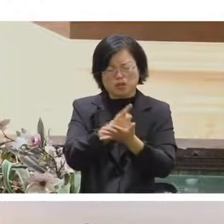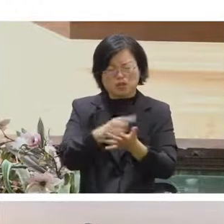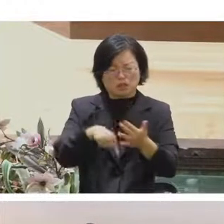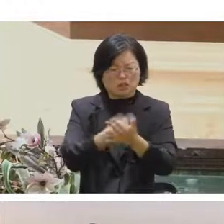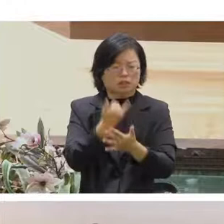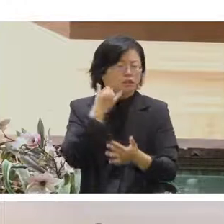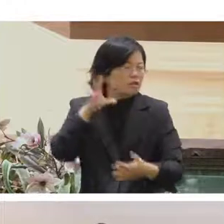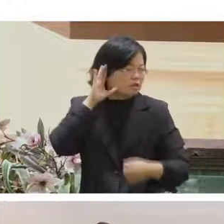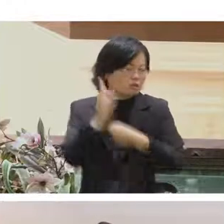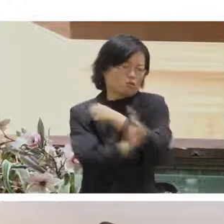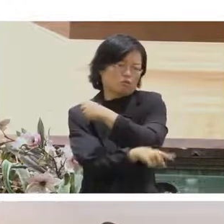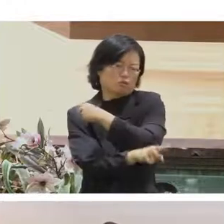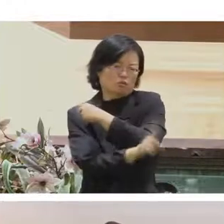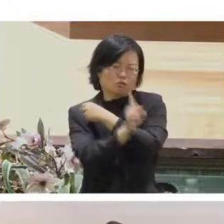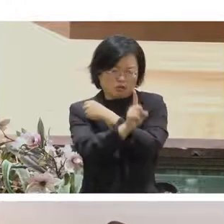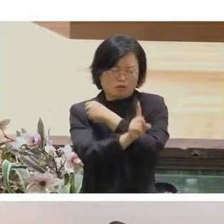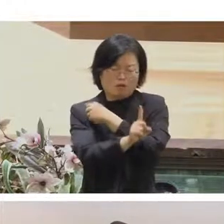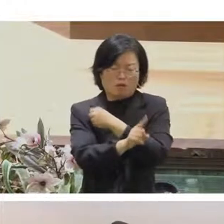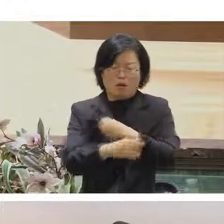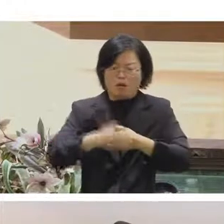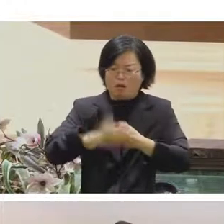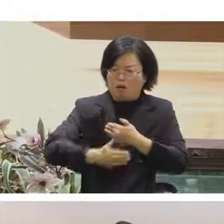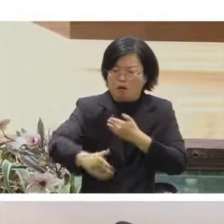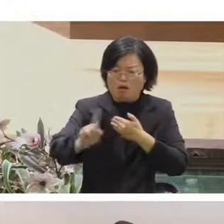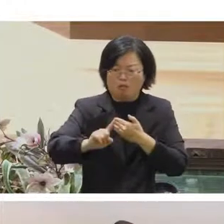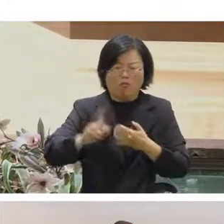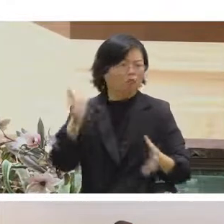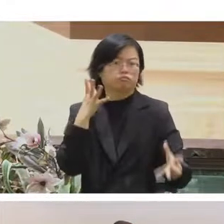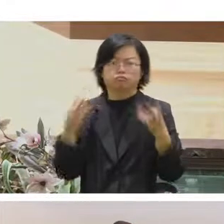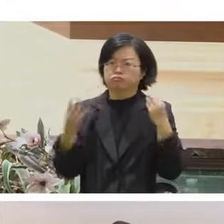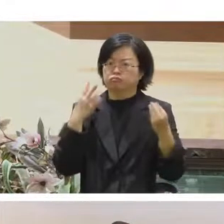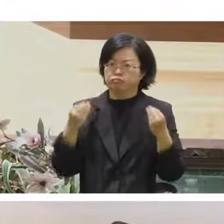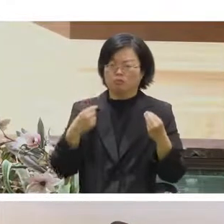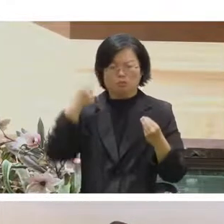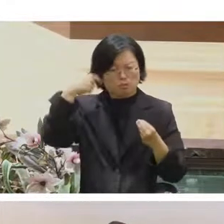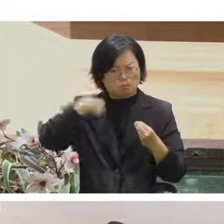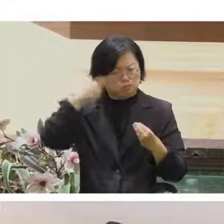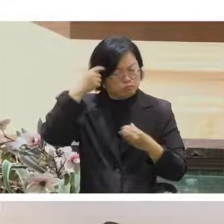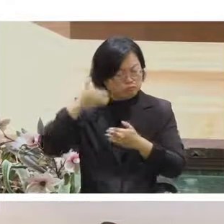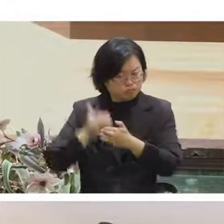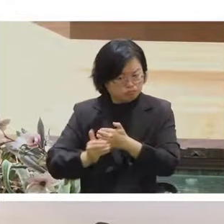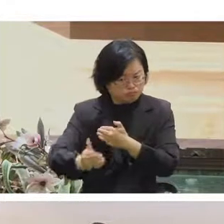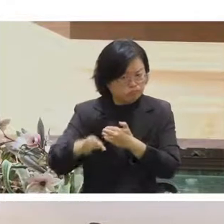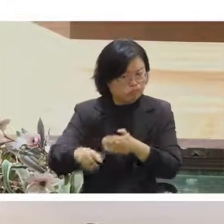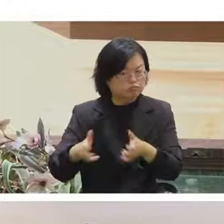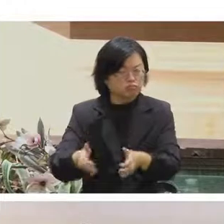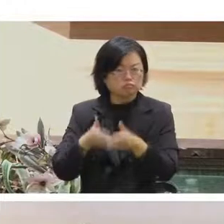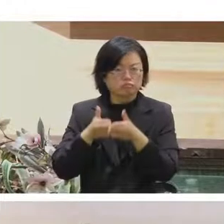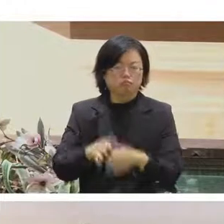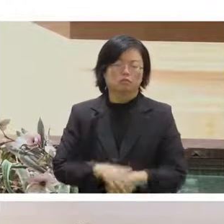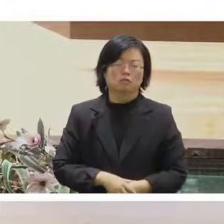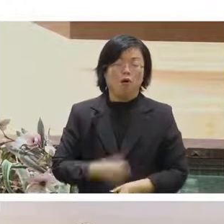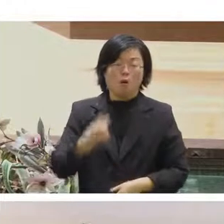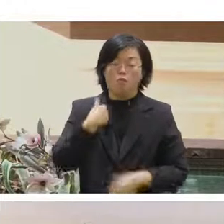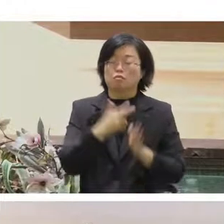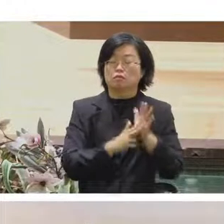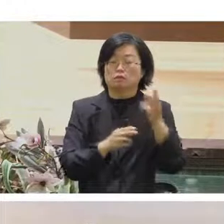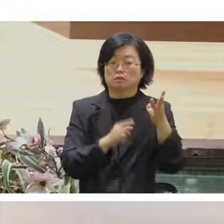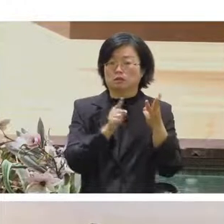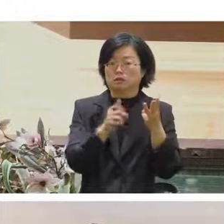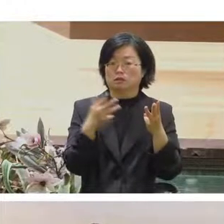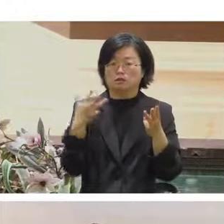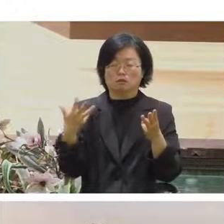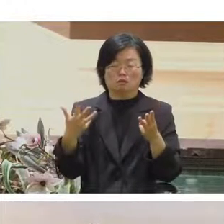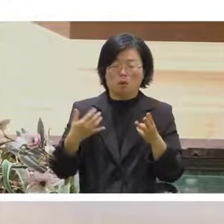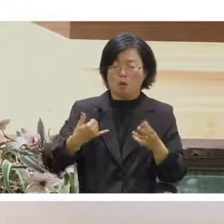之外我們認為過程是一件很重要的事情所以我們要直播那為什麼要直播以318學運為例的話其實在